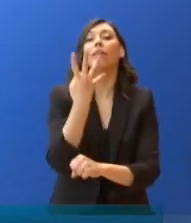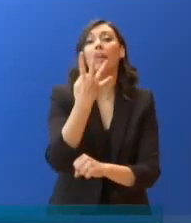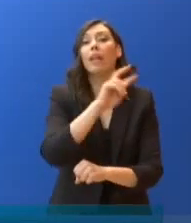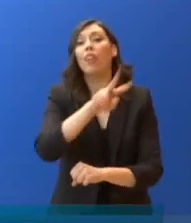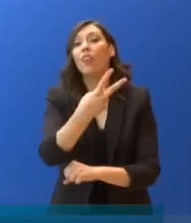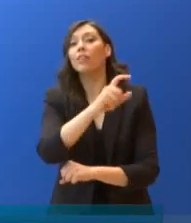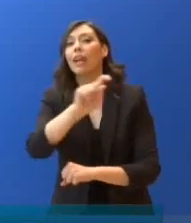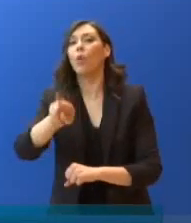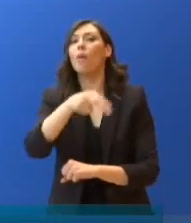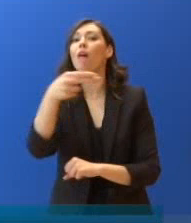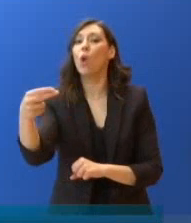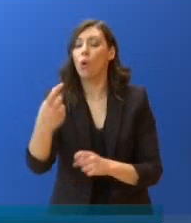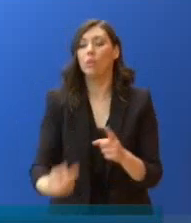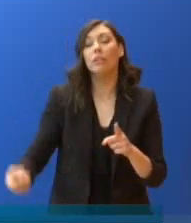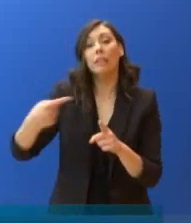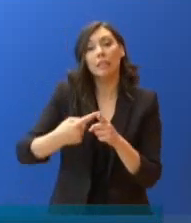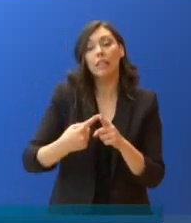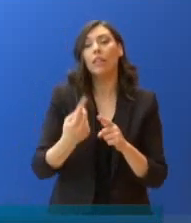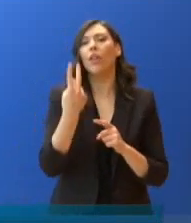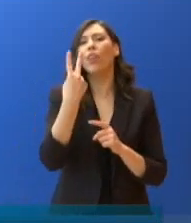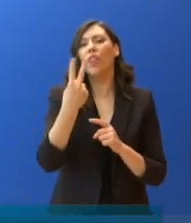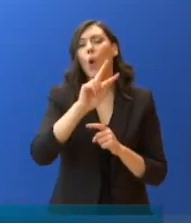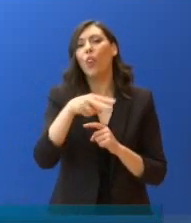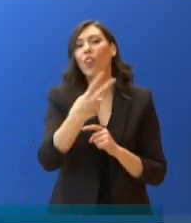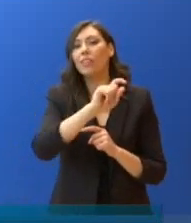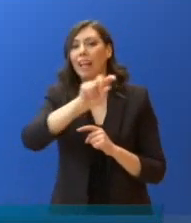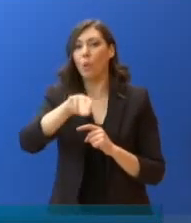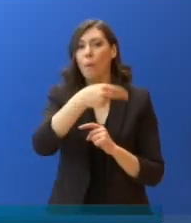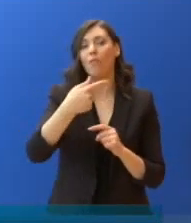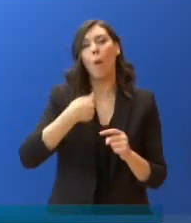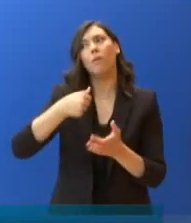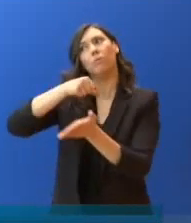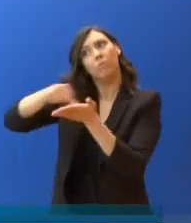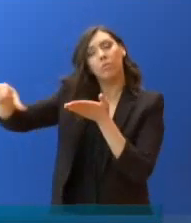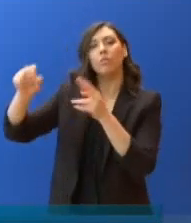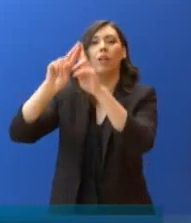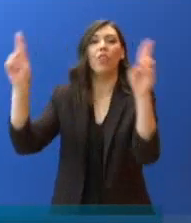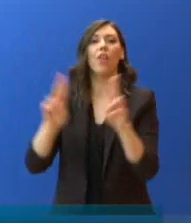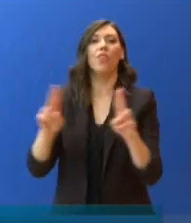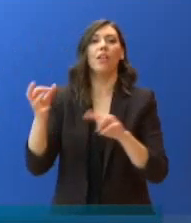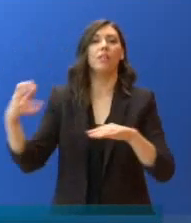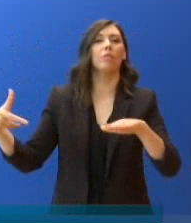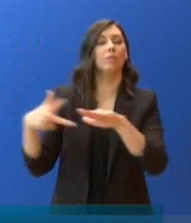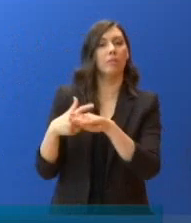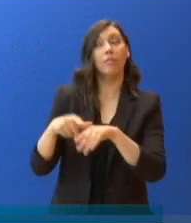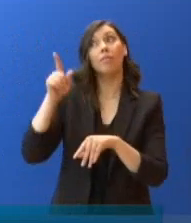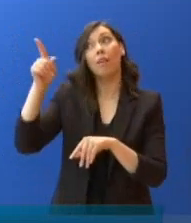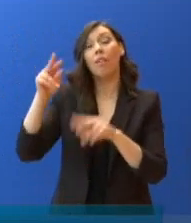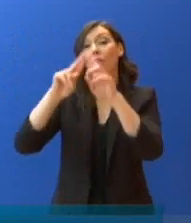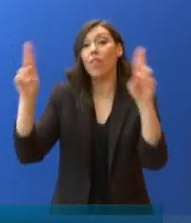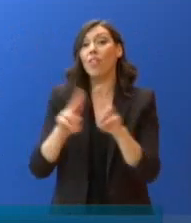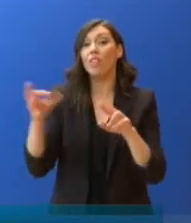δισεκατομμύρια ευρώ στο Διεθνές Μεσματικό Ταμείο, δηλαδή το πιο ακριβό μέρος του χρέους της χώρας μας προς το δούνου του.